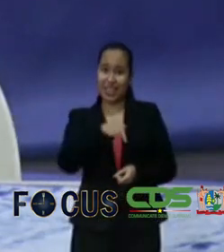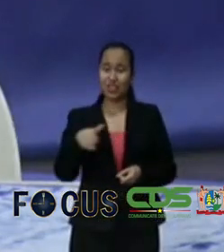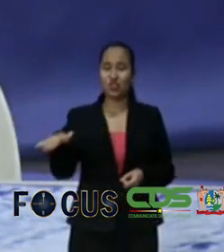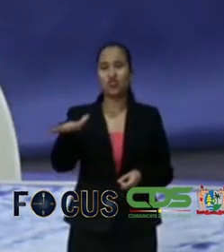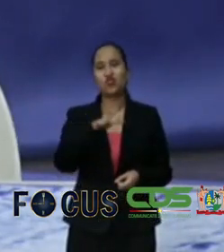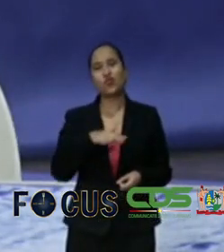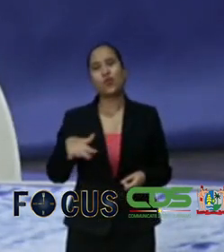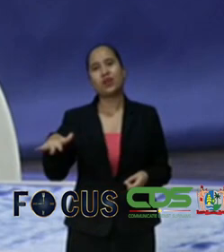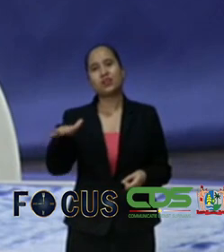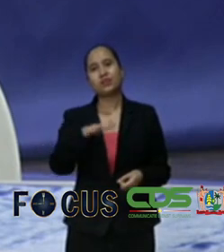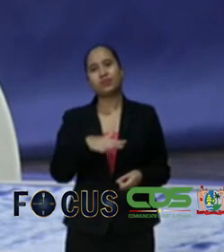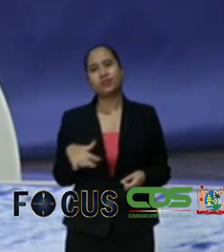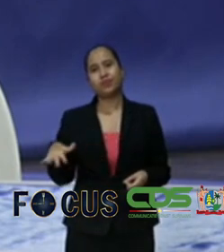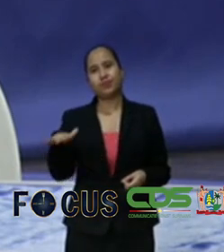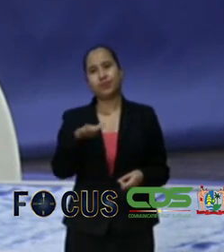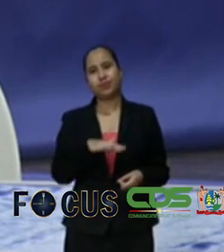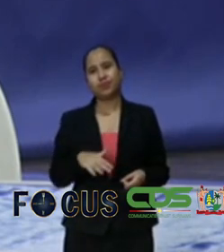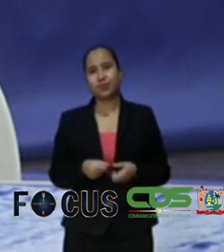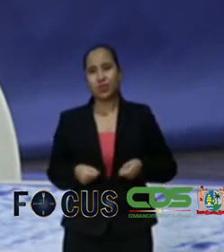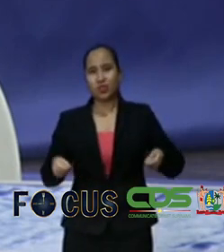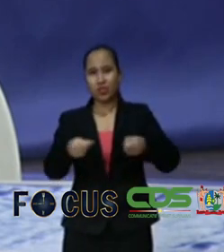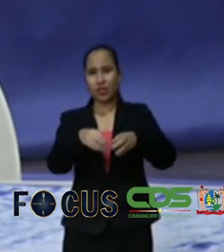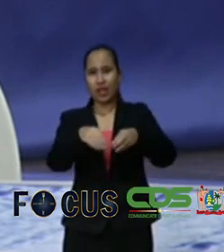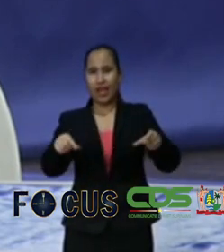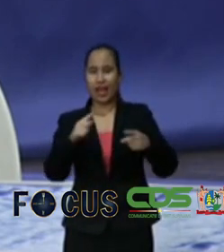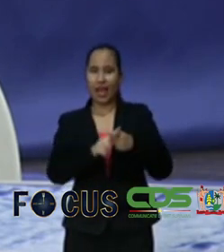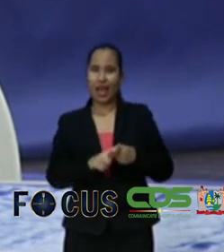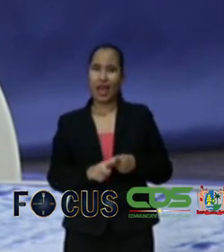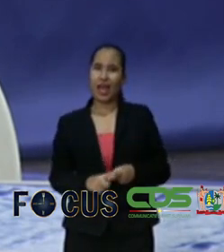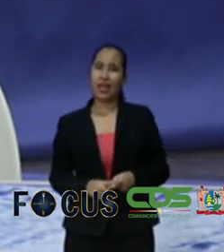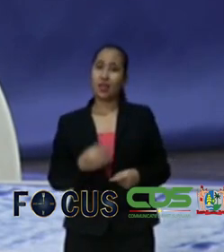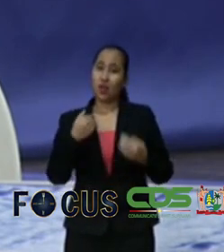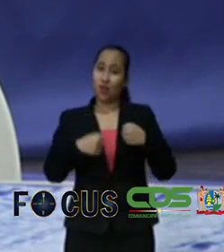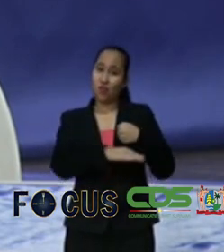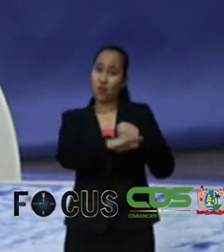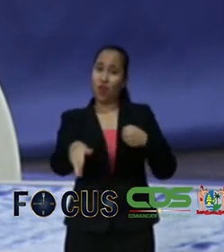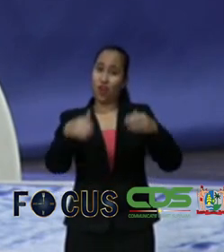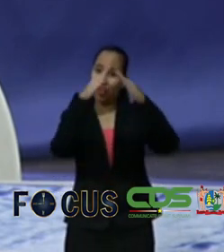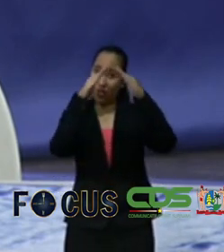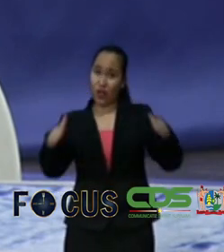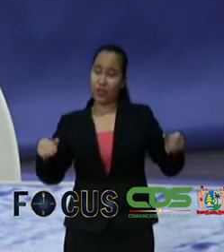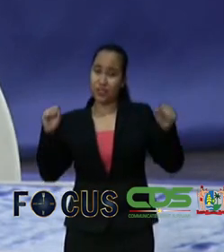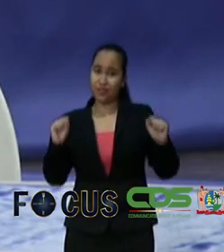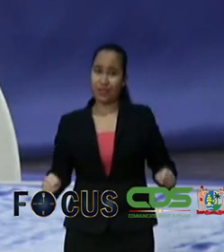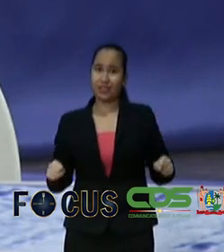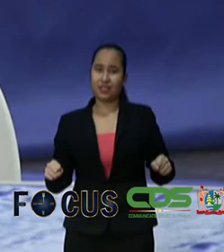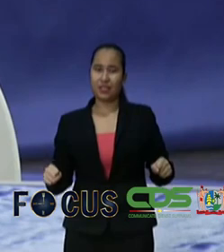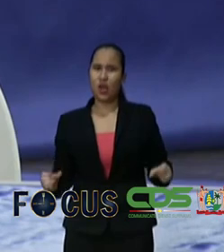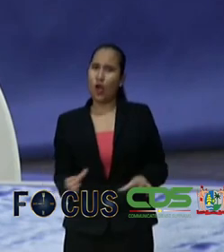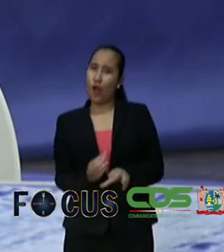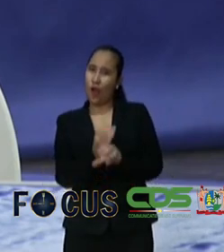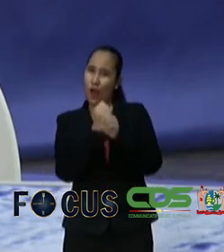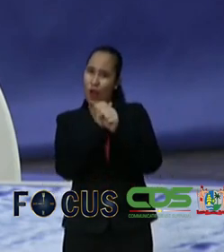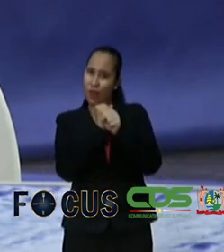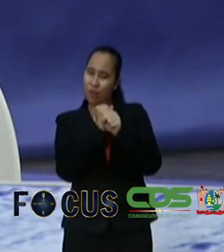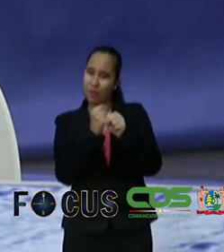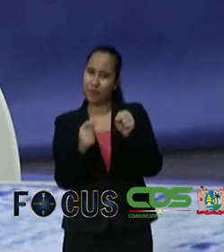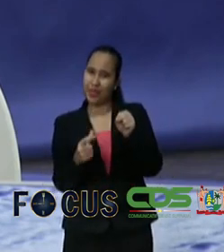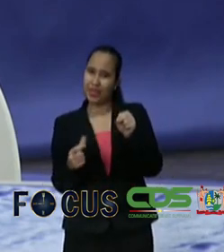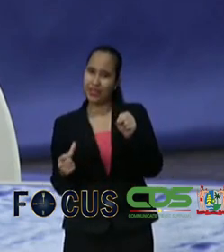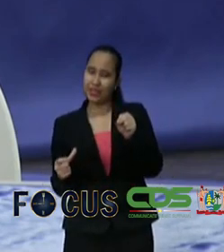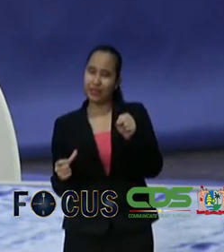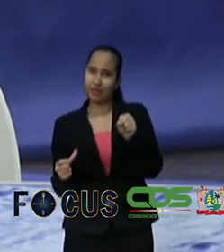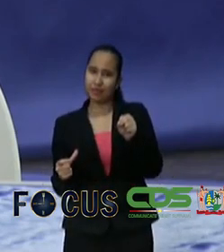zoals u weet sociale zaken volgens huisvesting heeft zowel de hulpmiddelen als materieel als